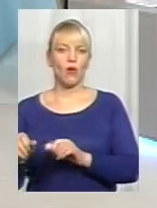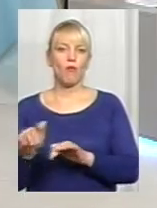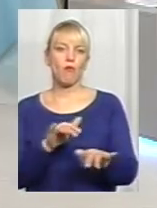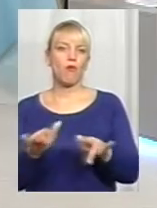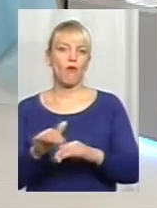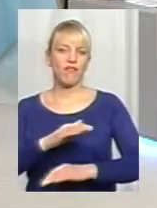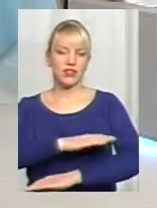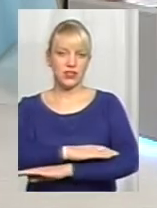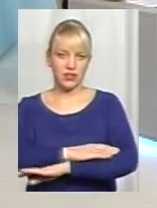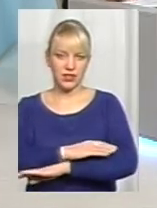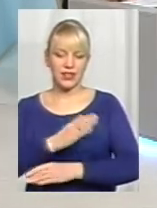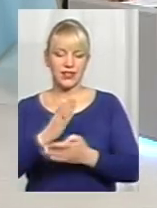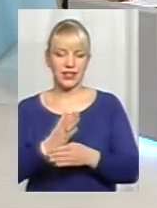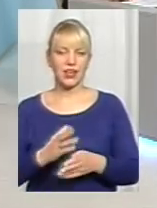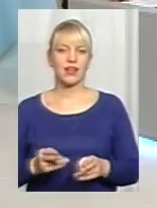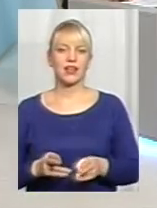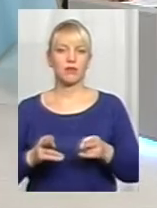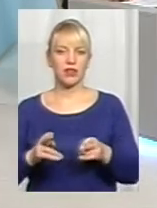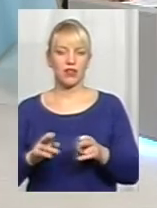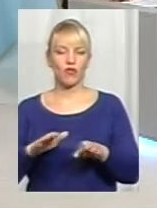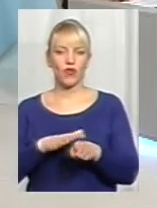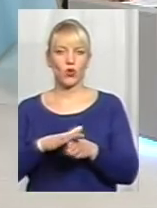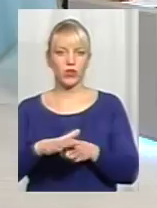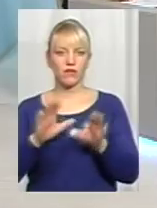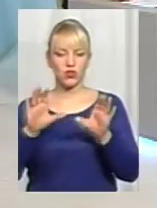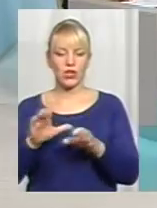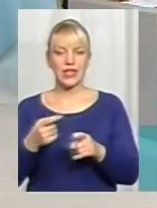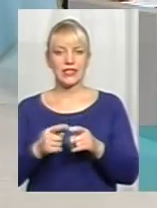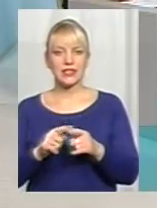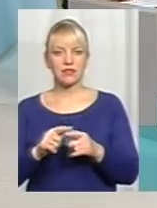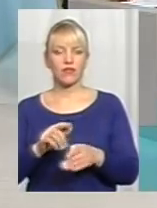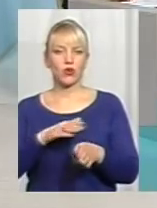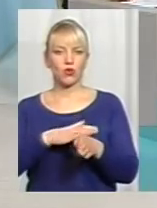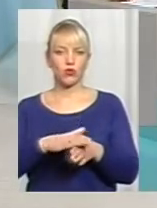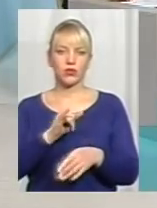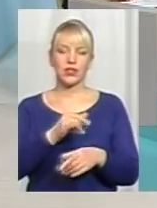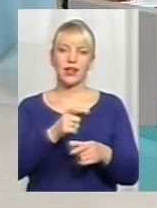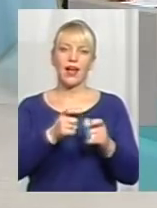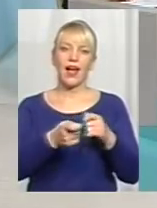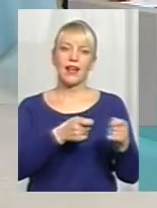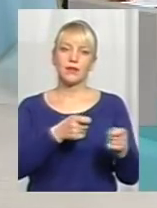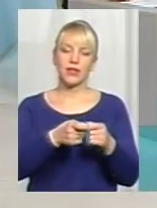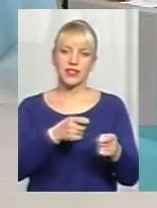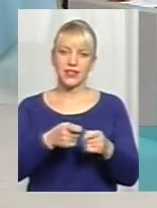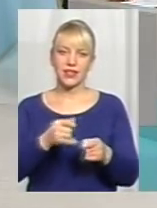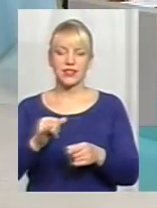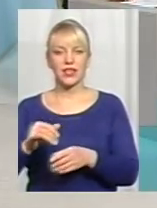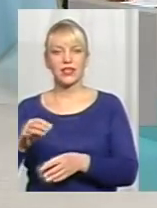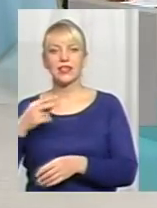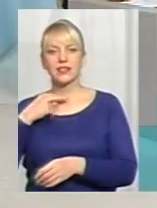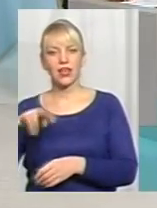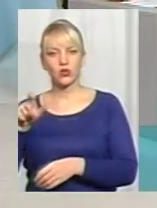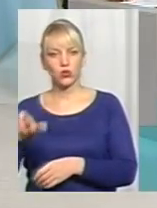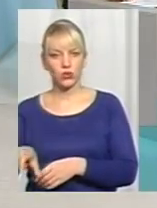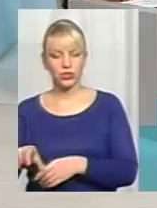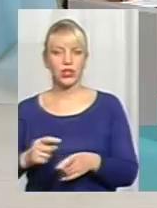є кримінально-виконавчий кодекс, закон, яким користується як адміністрація установи, так і засудження. Є стаття 107 кримінально-виконавчого кодексу,